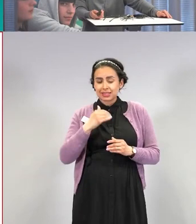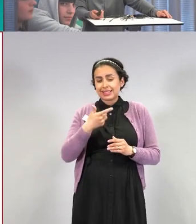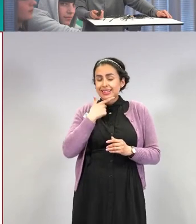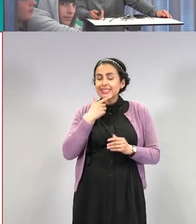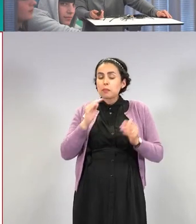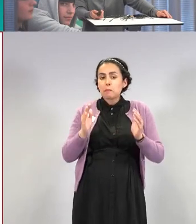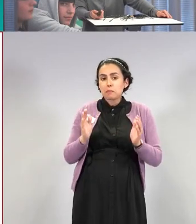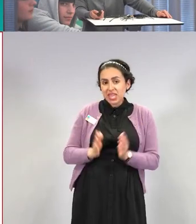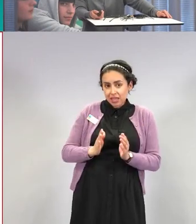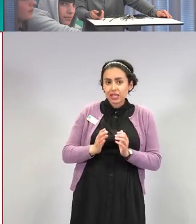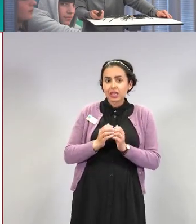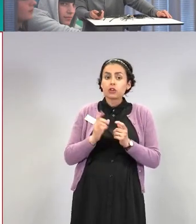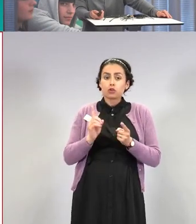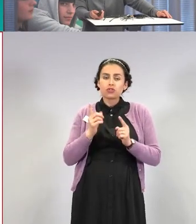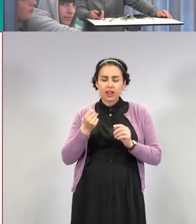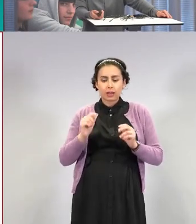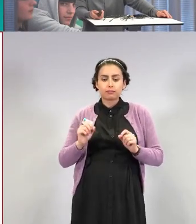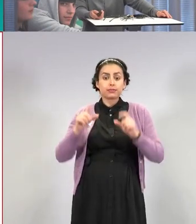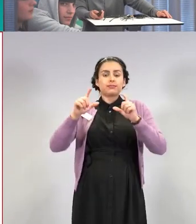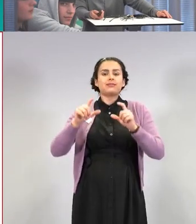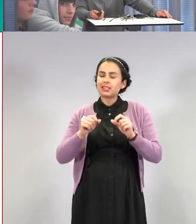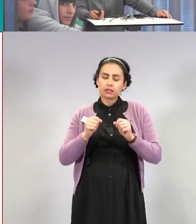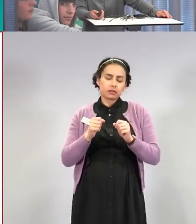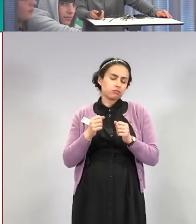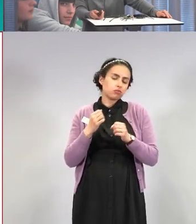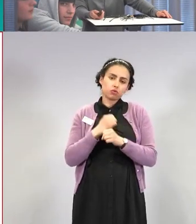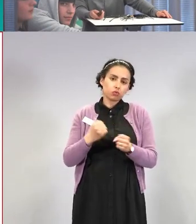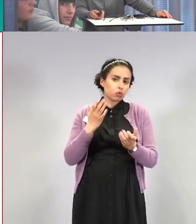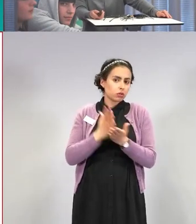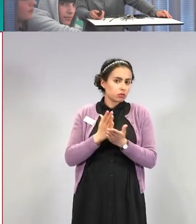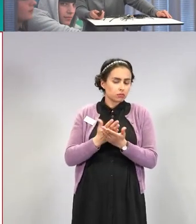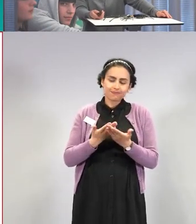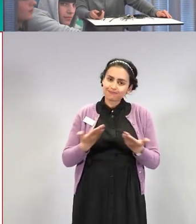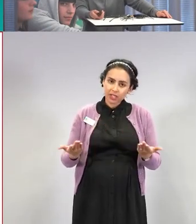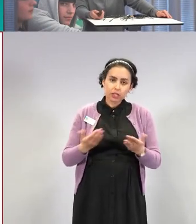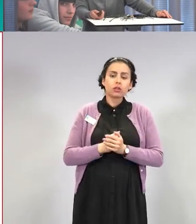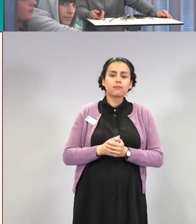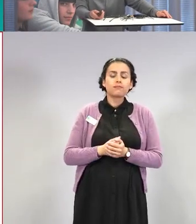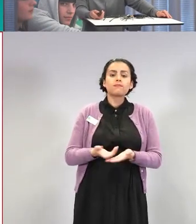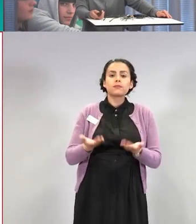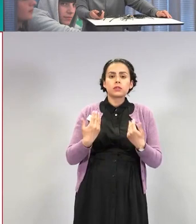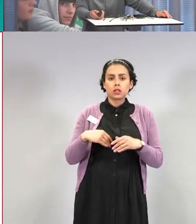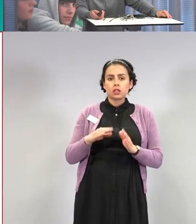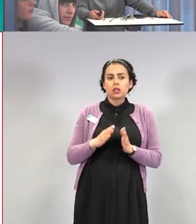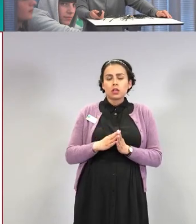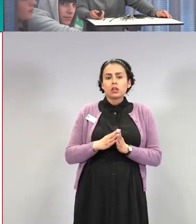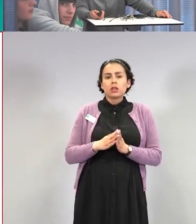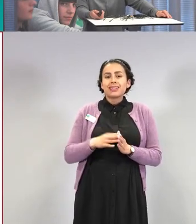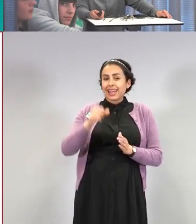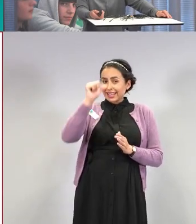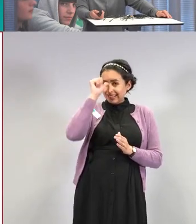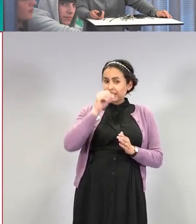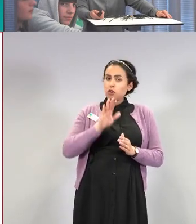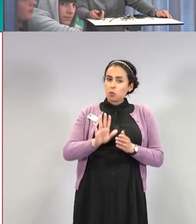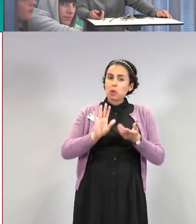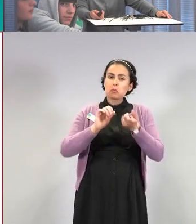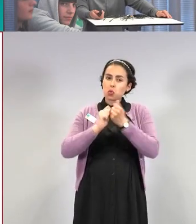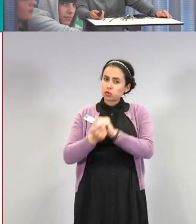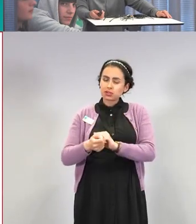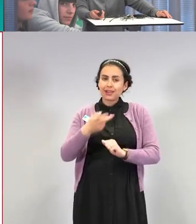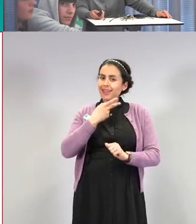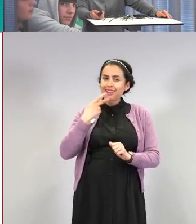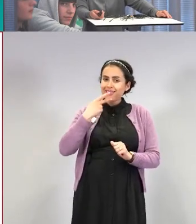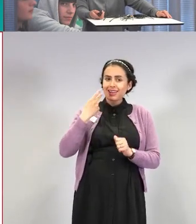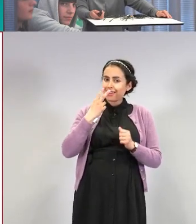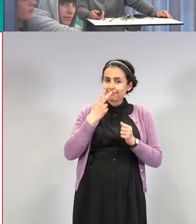nousee, ei tietysti ole kauhean suuri asia. Intian muunnoksen vakavuudesta ei oikeastaan ole vielä näyttöä. Ei